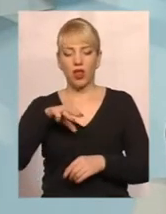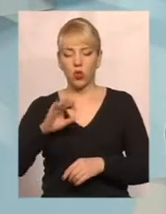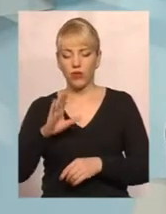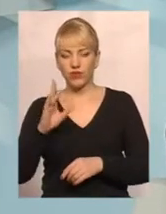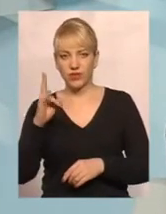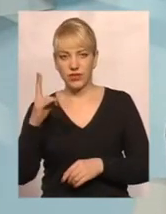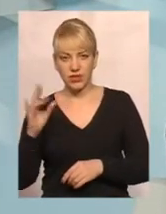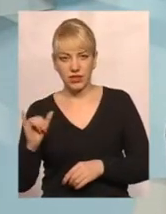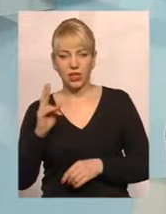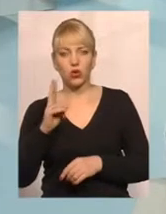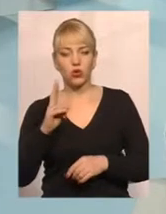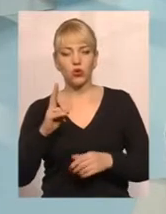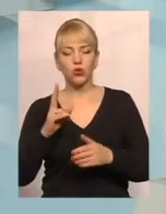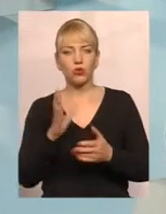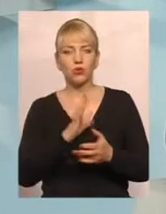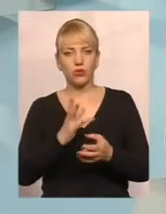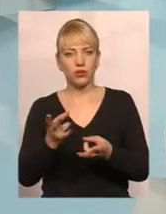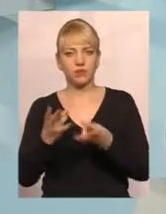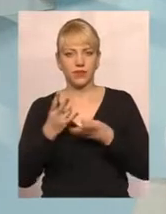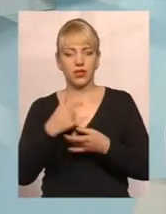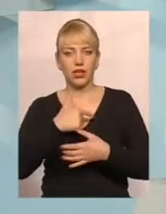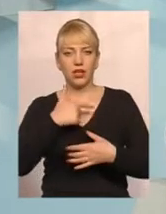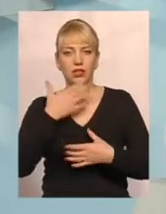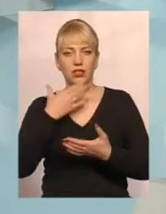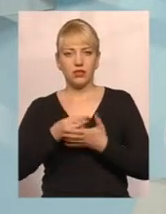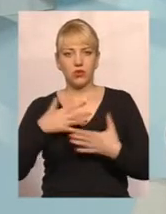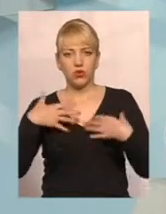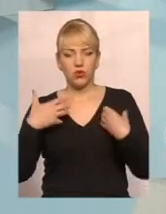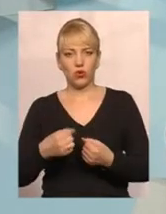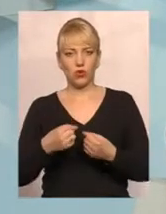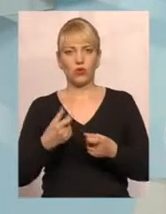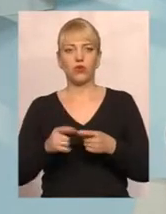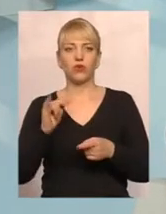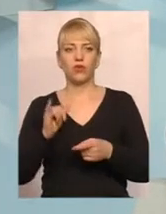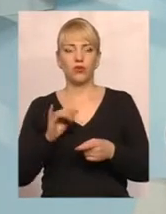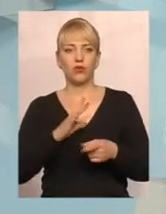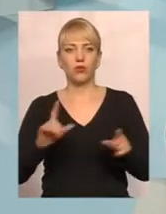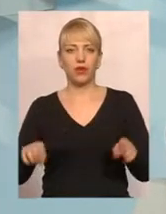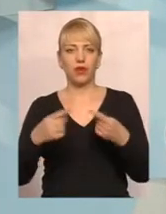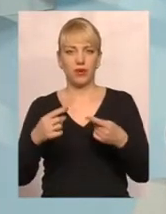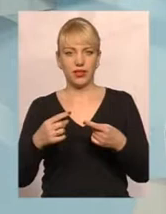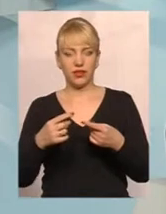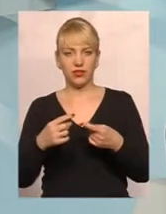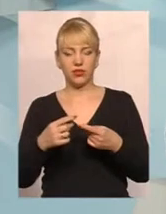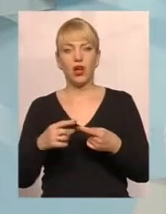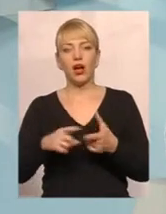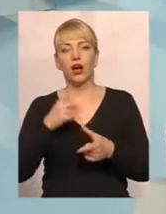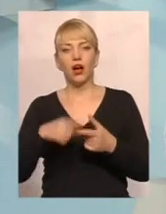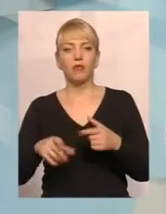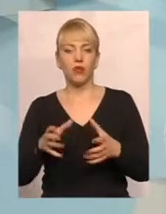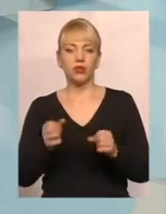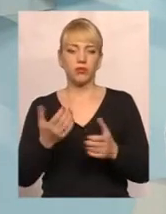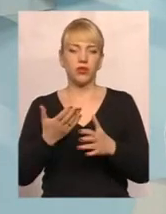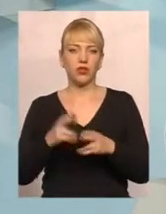які зазнали певних ушкожень здоров'я, які здійснили, до прикладу, певну реабілітацію, або отримали якесь